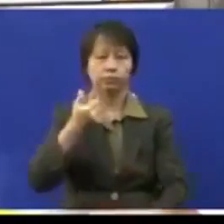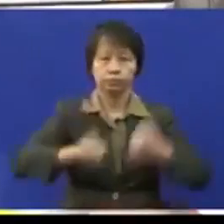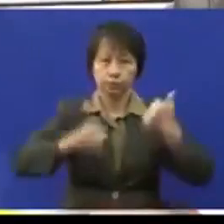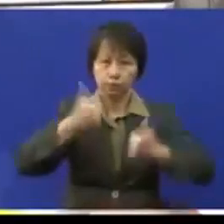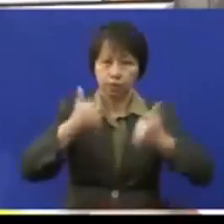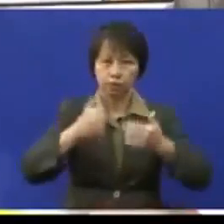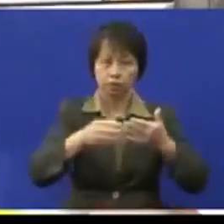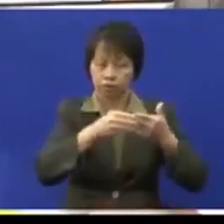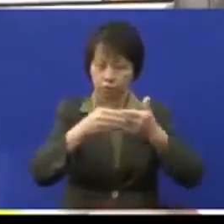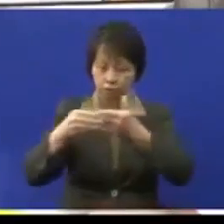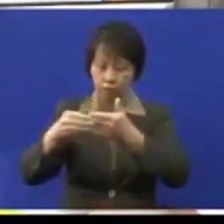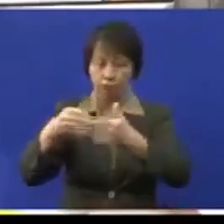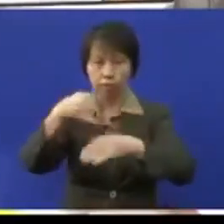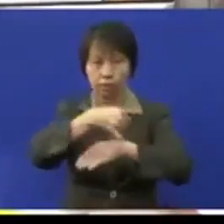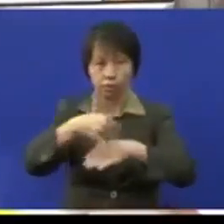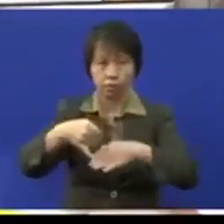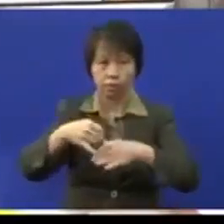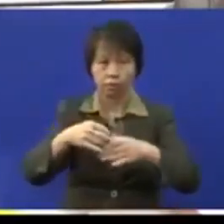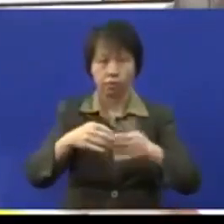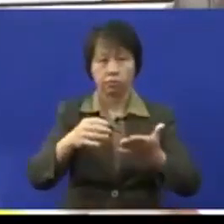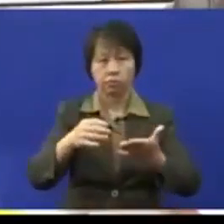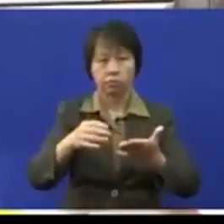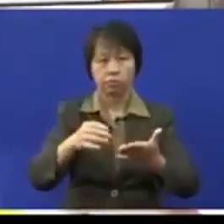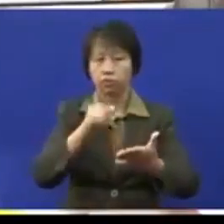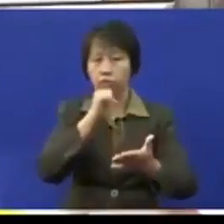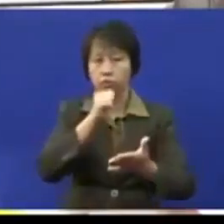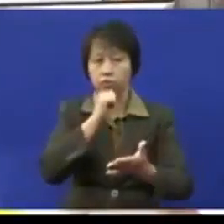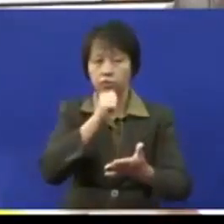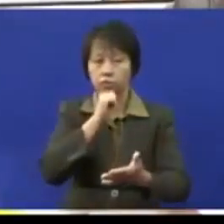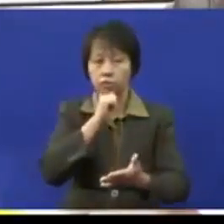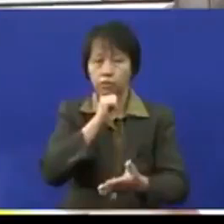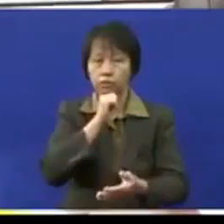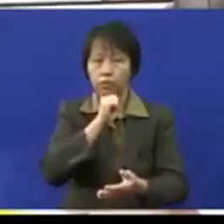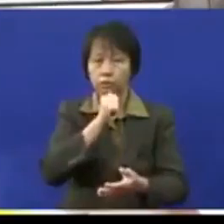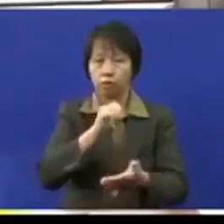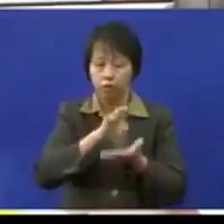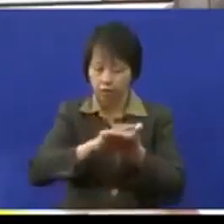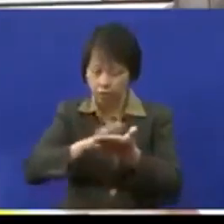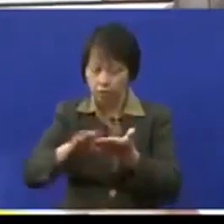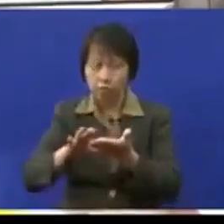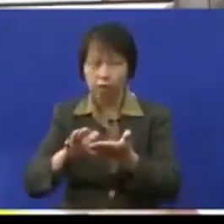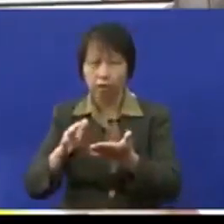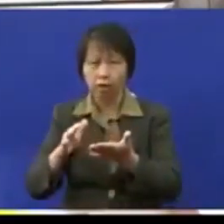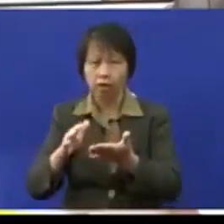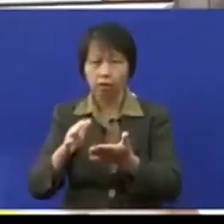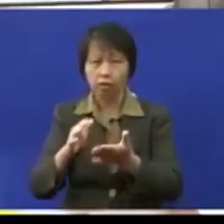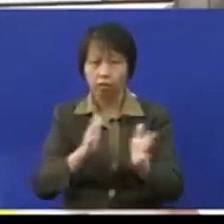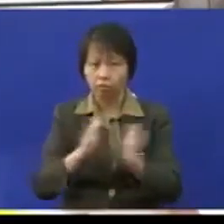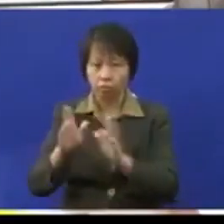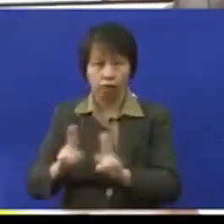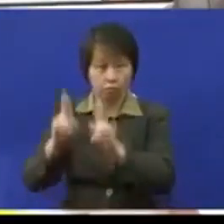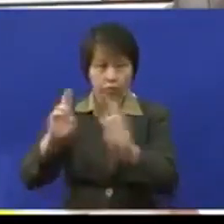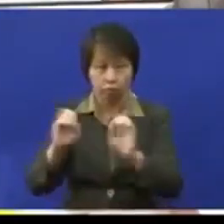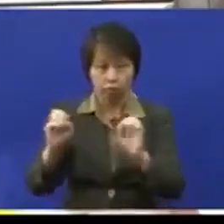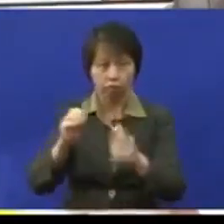guideline ataupun pematuhan undang-undang itu tidak dikemaskinikan ataupun pematuhan itu